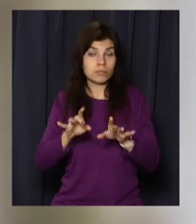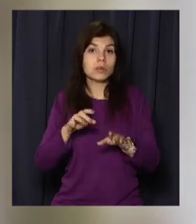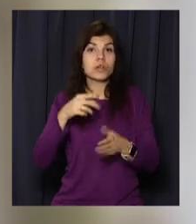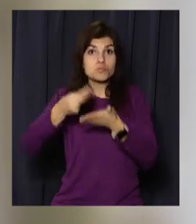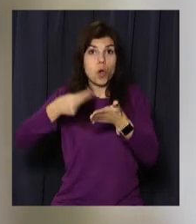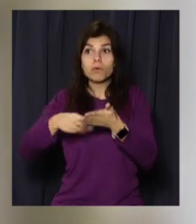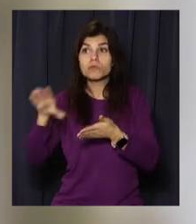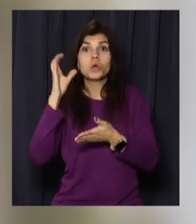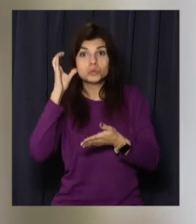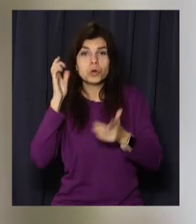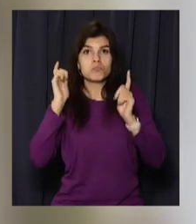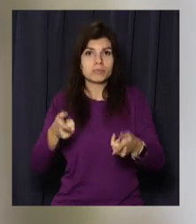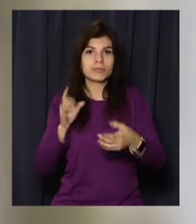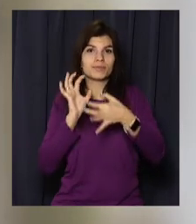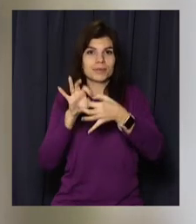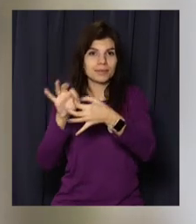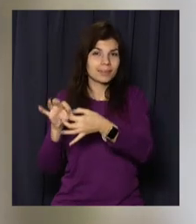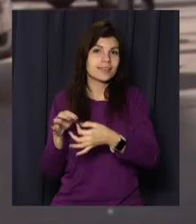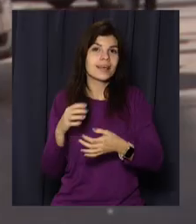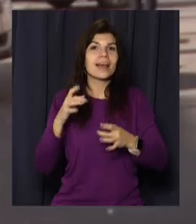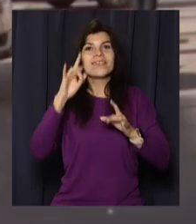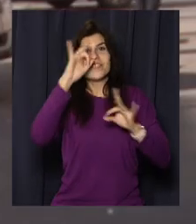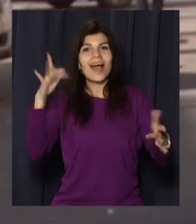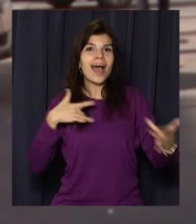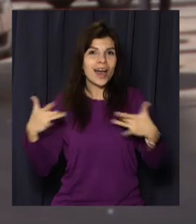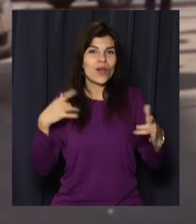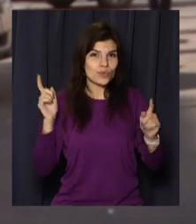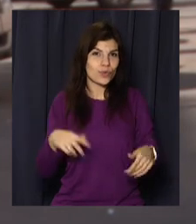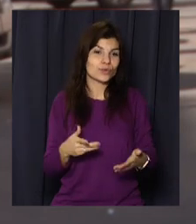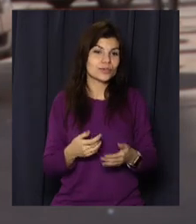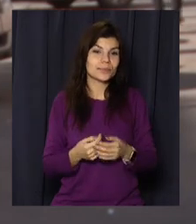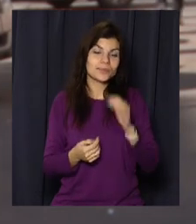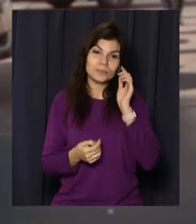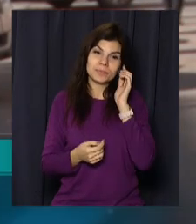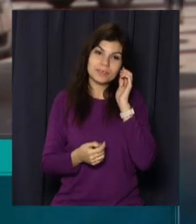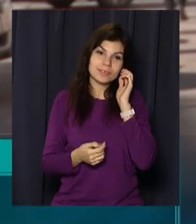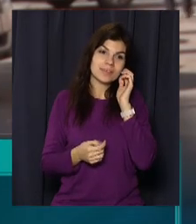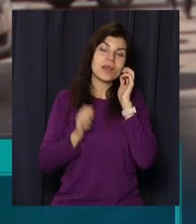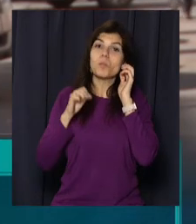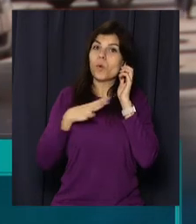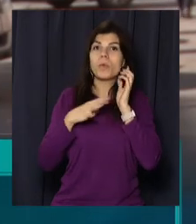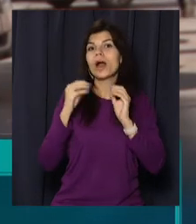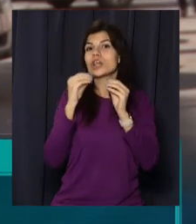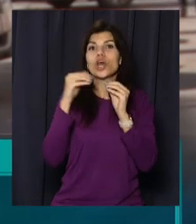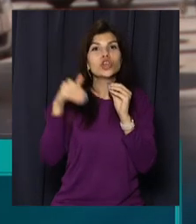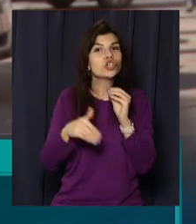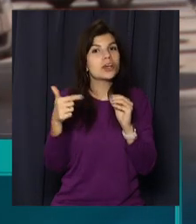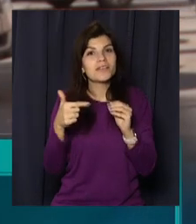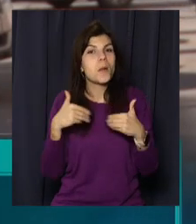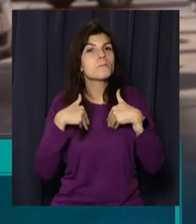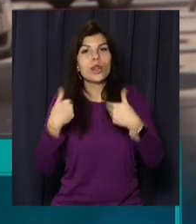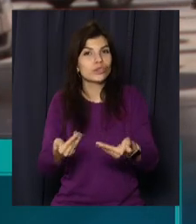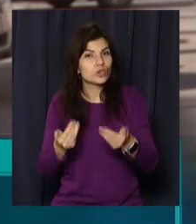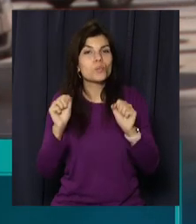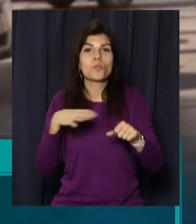підписників, заробляють не менше відомих артистів. Некоторі бренди можуть продовжувати тобі 10 тисяч гривень, некоторі можуть